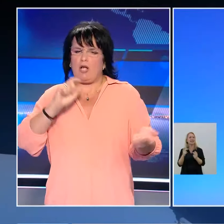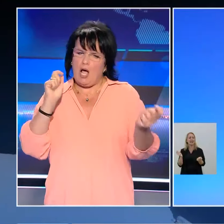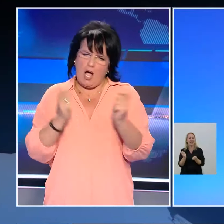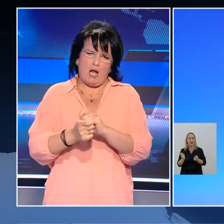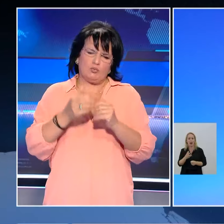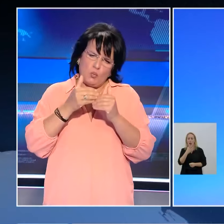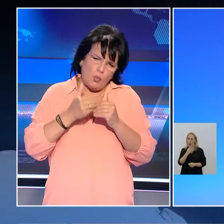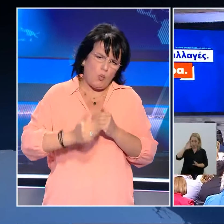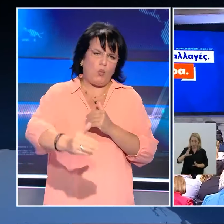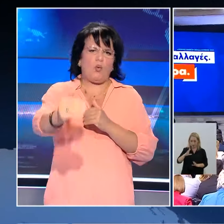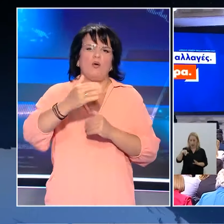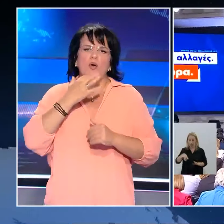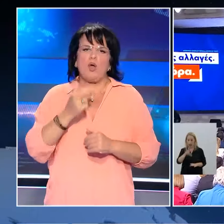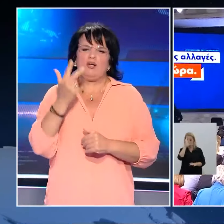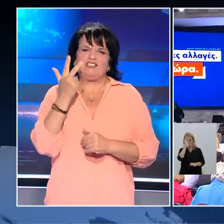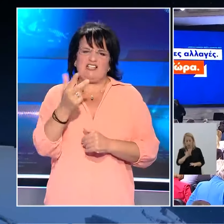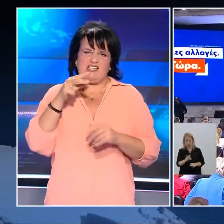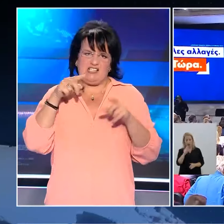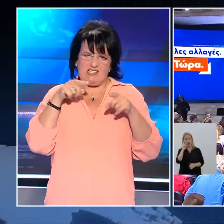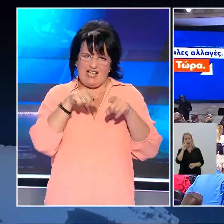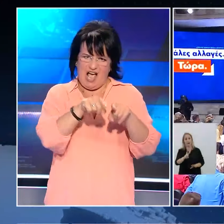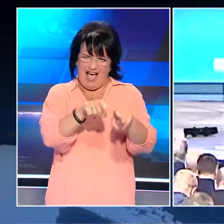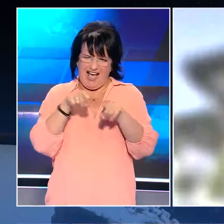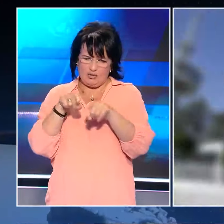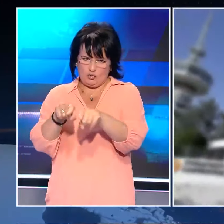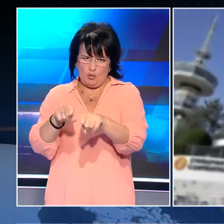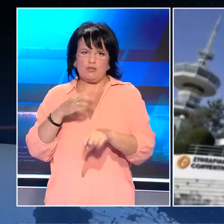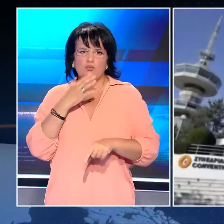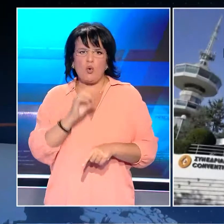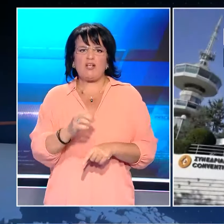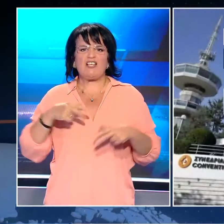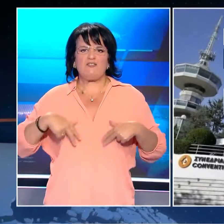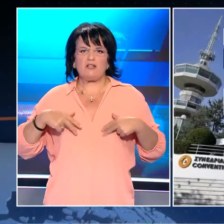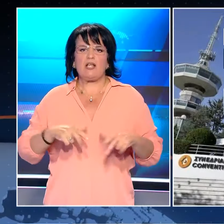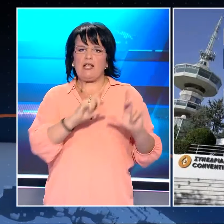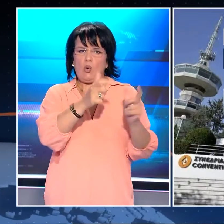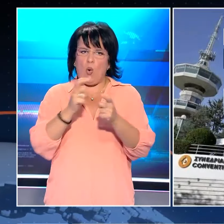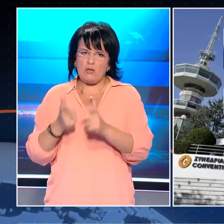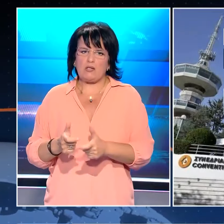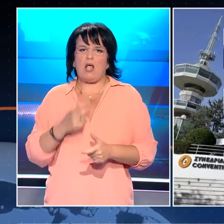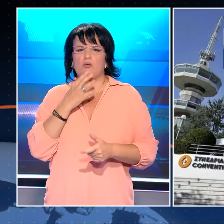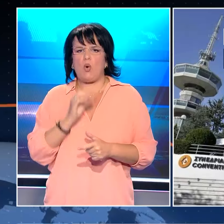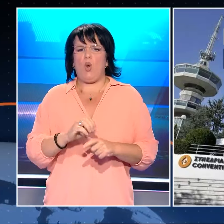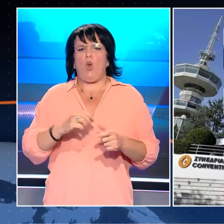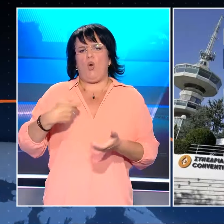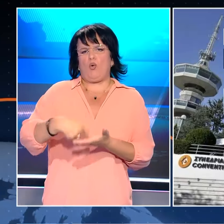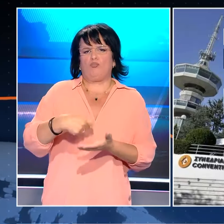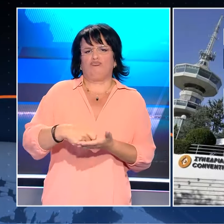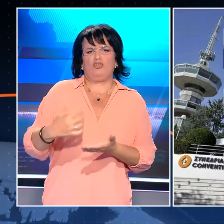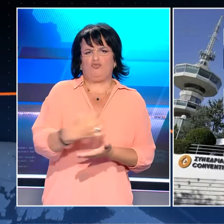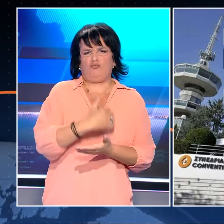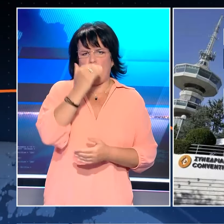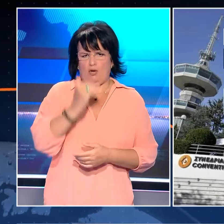κυβερνητική θητεία και θα γινούνται σε τρεις άξονες. Ο πρώτος εστιάζει στο δημογραφικό με μέτρα για νέους και οικογένειες όπως η μείωση των εργοδοτικών εισφορών,